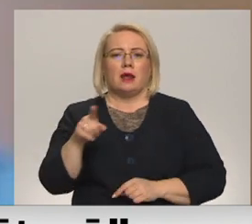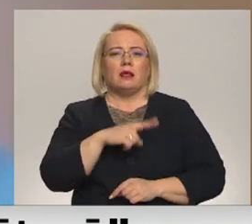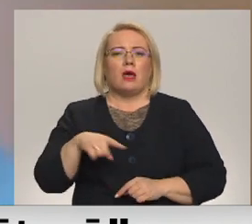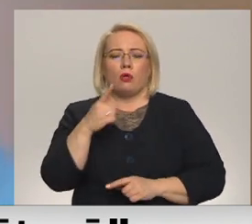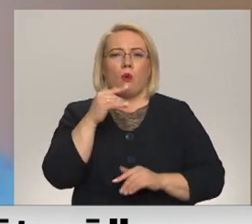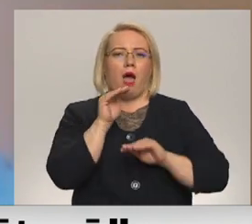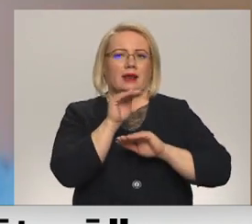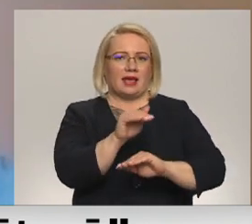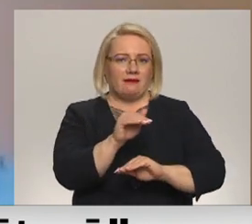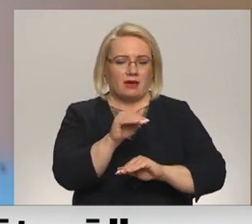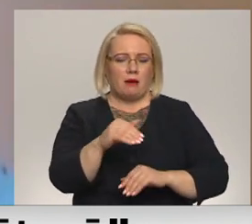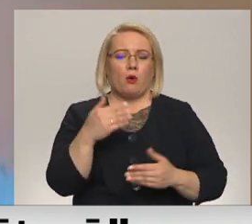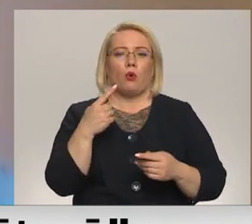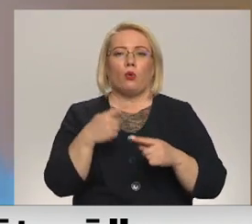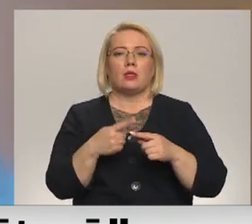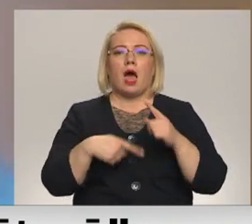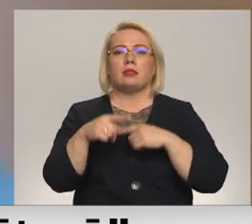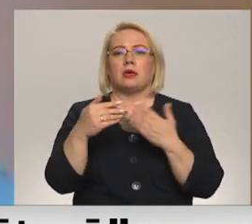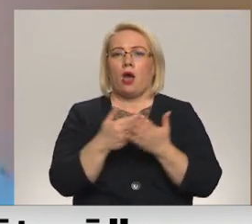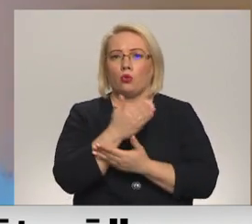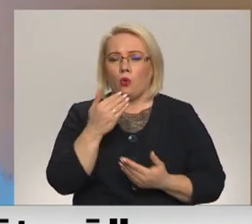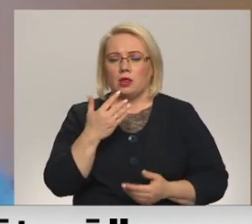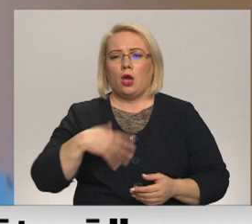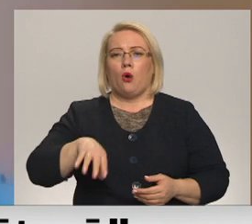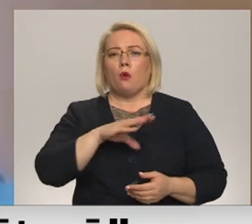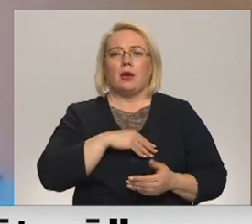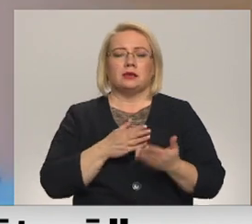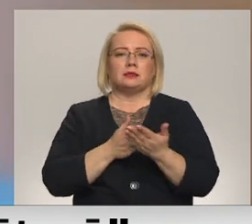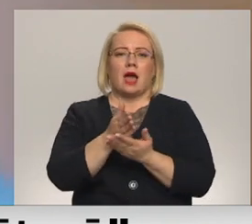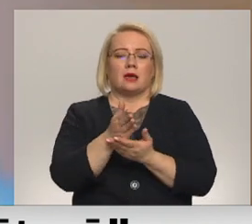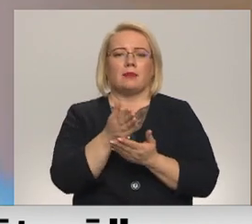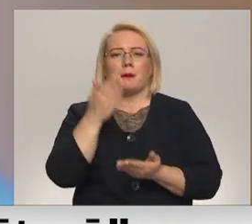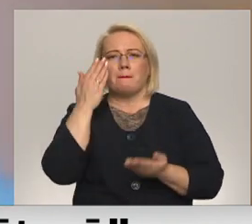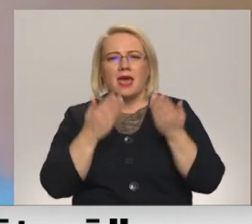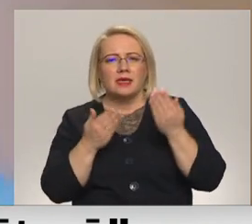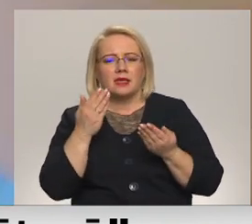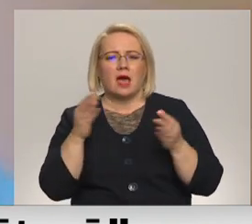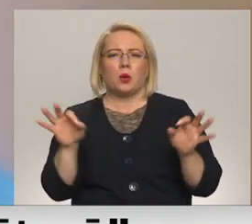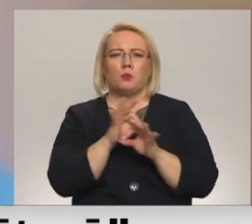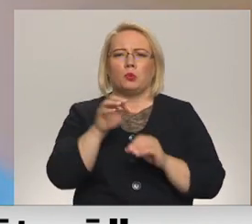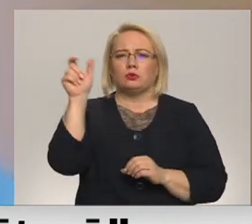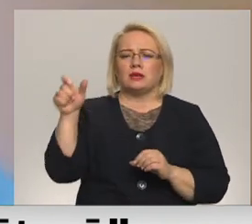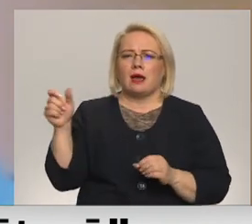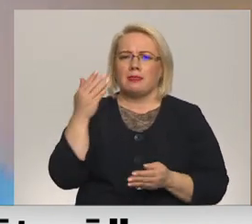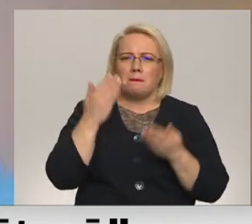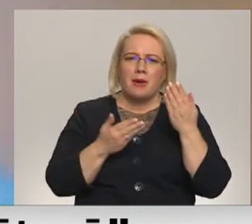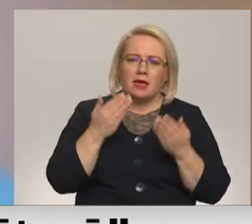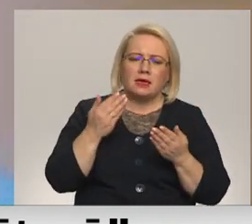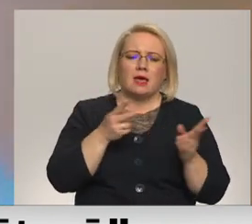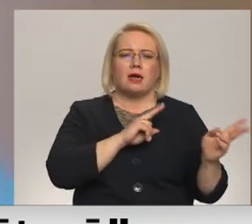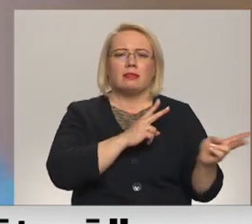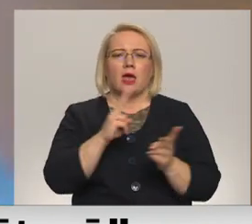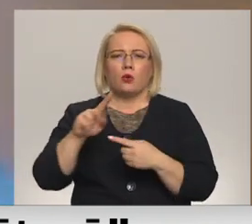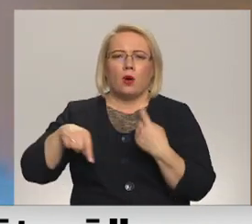un atjaunoti. Mēs gājām cor mēģinājumiem, muzikanti mēģināja, dajotāji